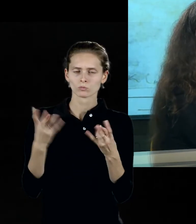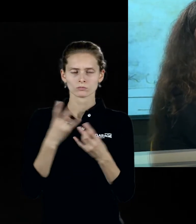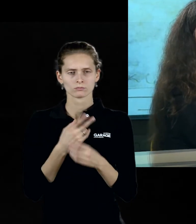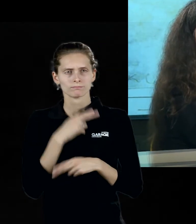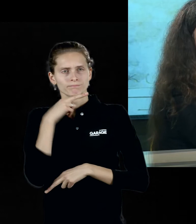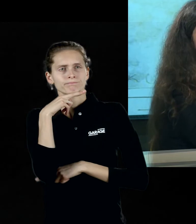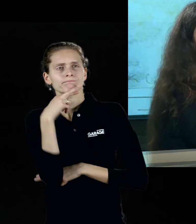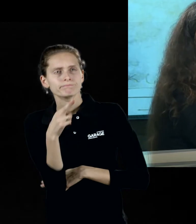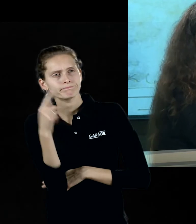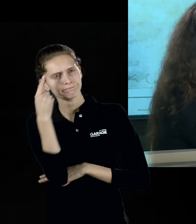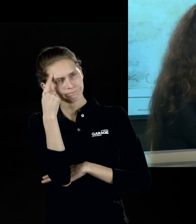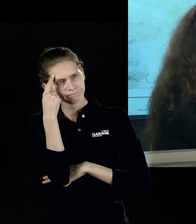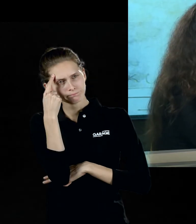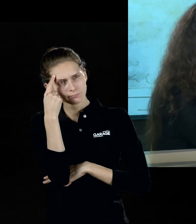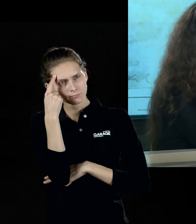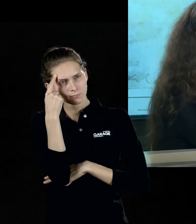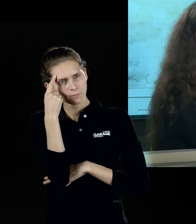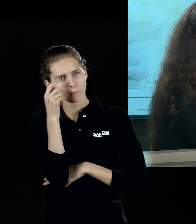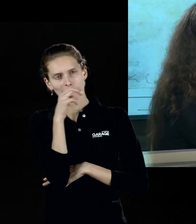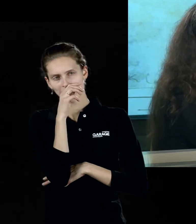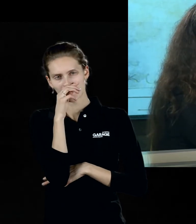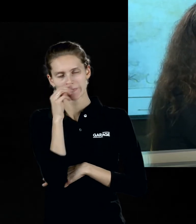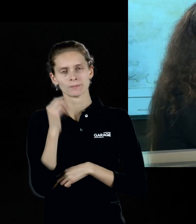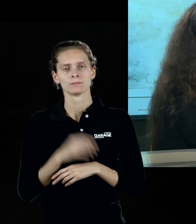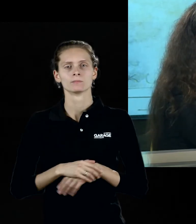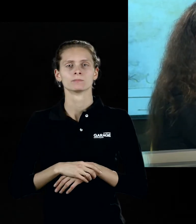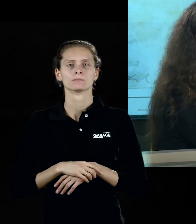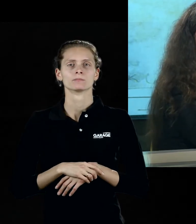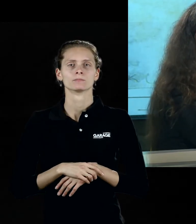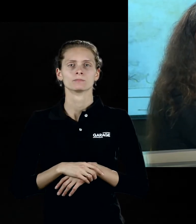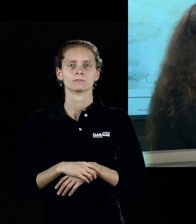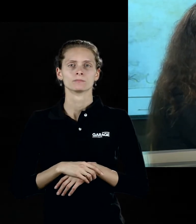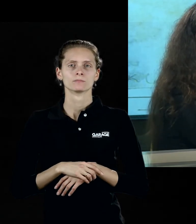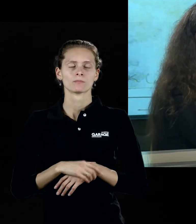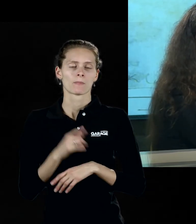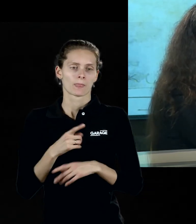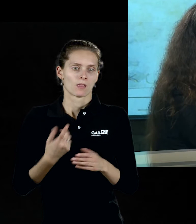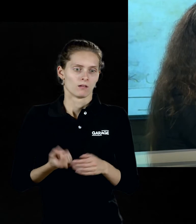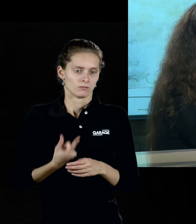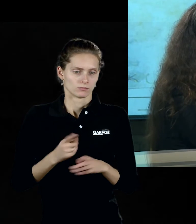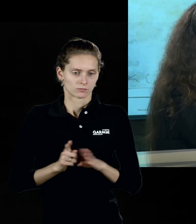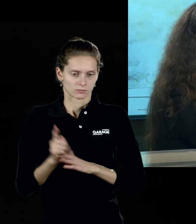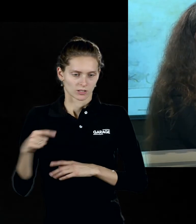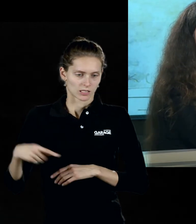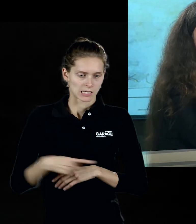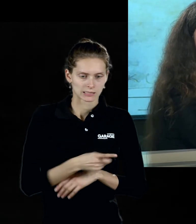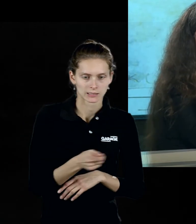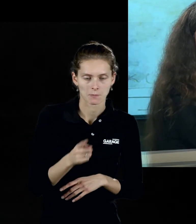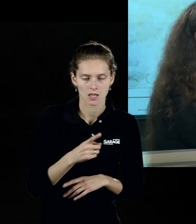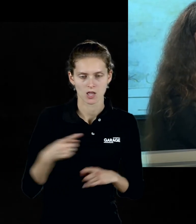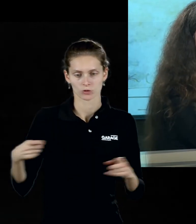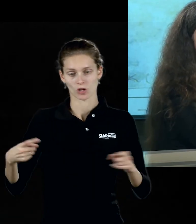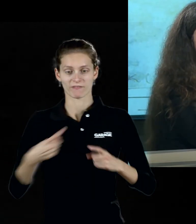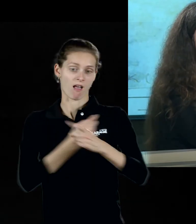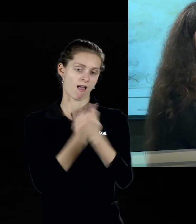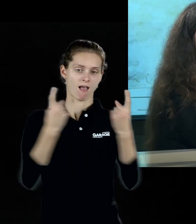требующее сосредоточение вдумчивости, вдруг они начинают, пускаются в движение, начинают себя вести, как эти самые змеи или там червяки разбегаются, пляшут